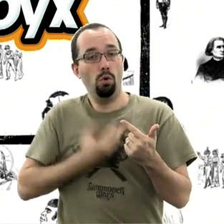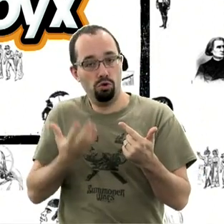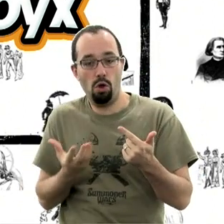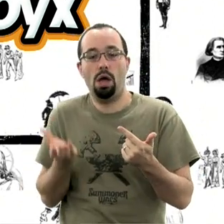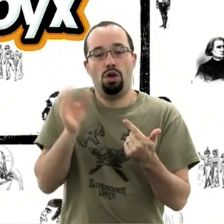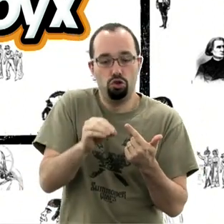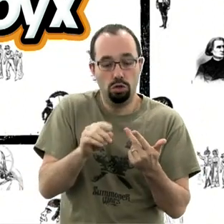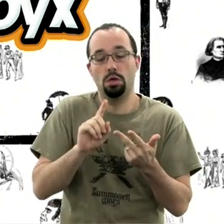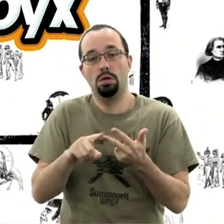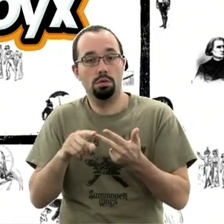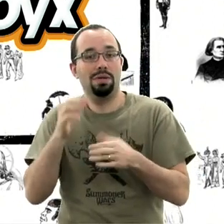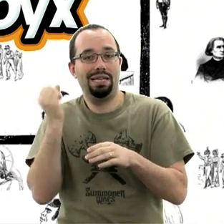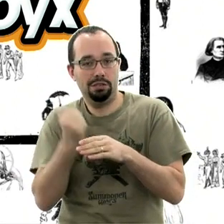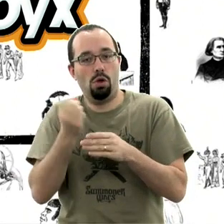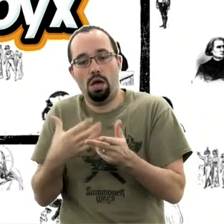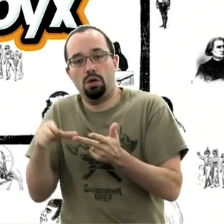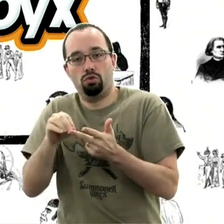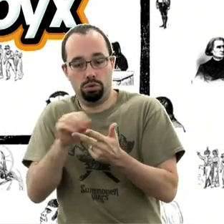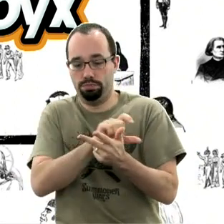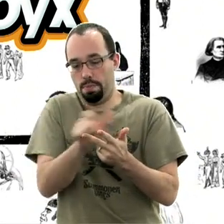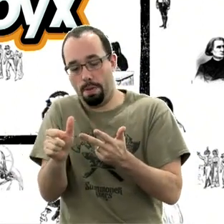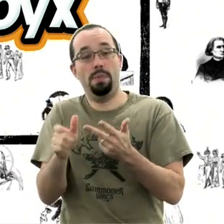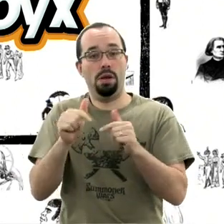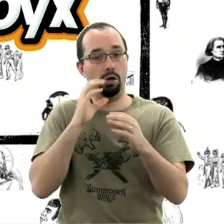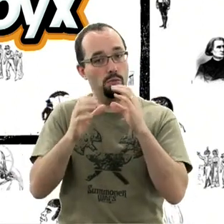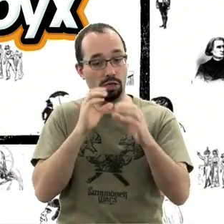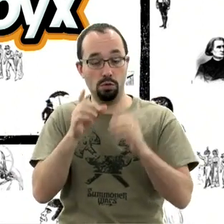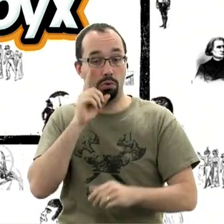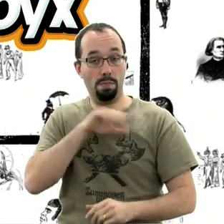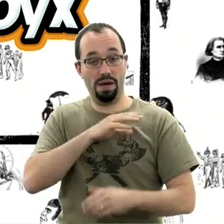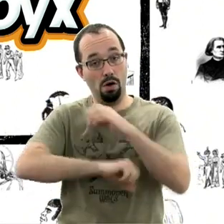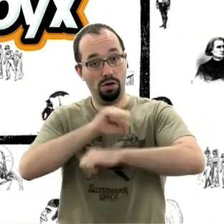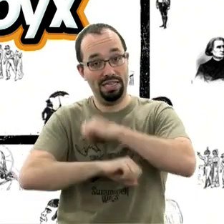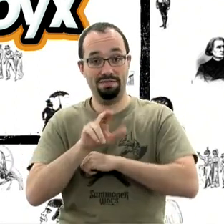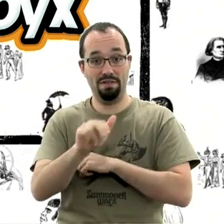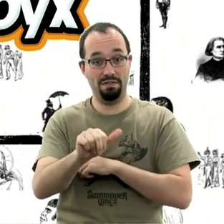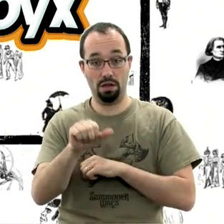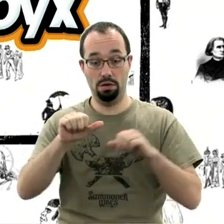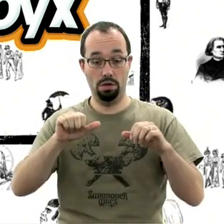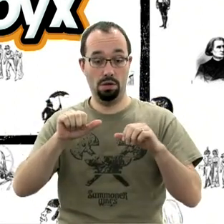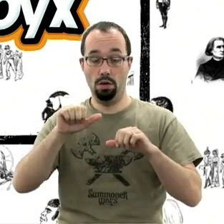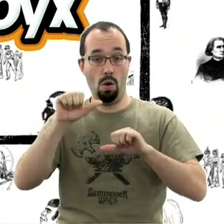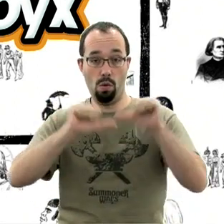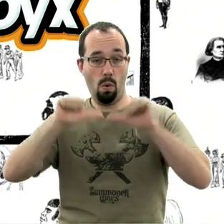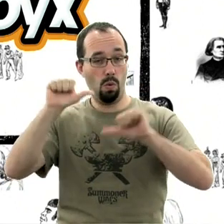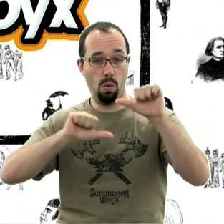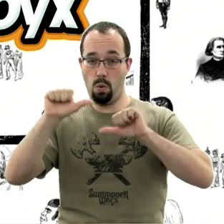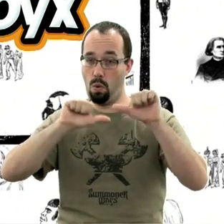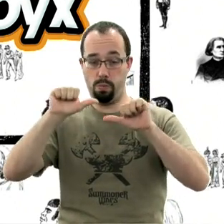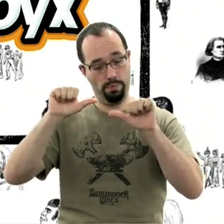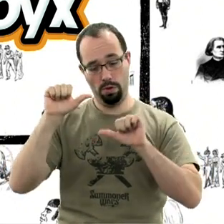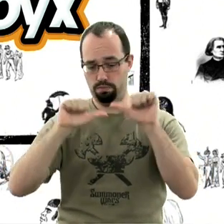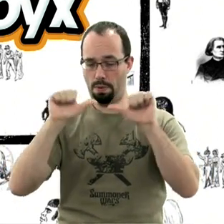concours sur un jeu qui va sortir d'ici six ou sept mois. Un championnat à partir de prototypes. C'est intéressant comme